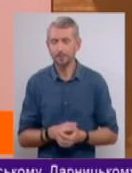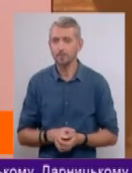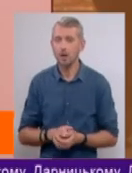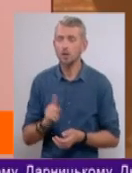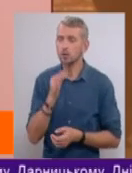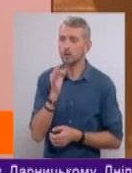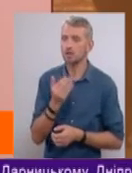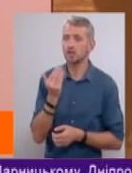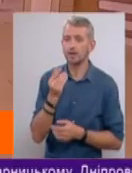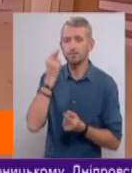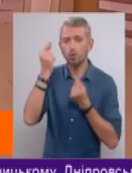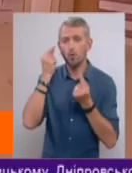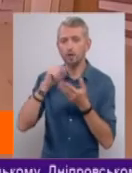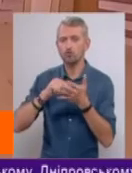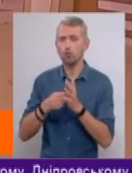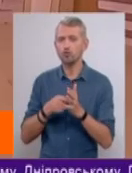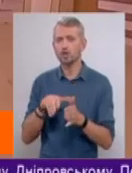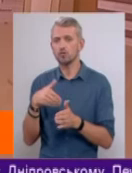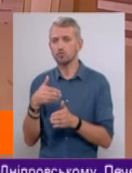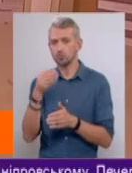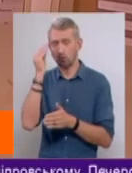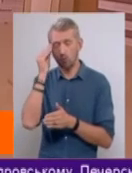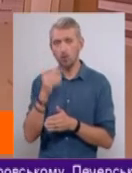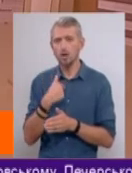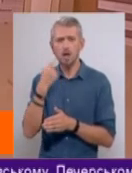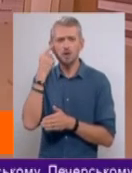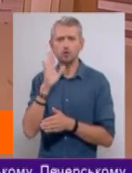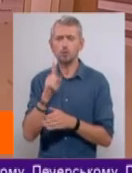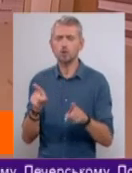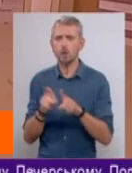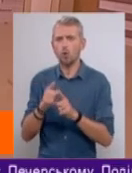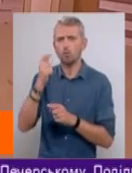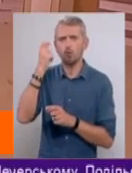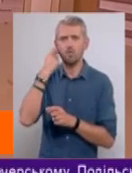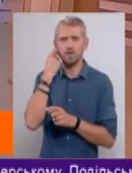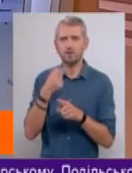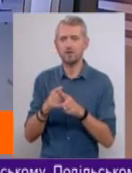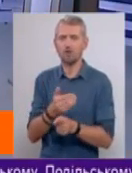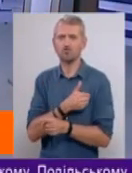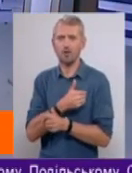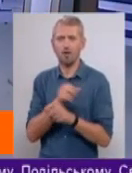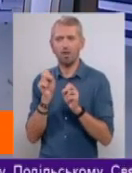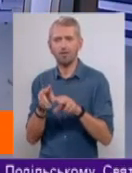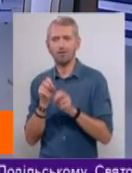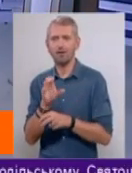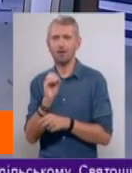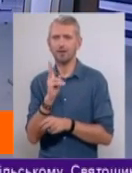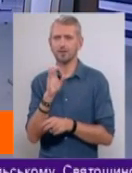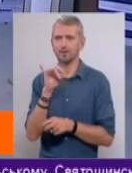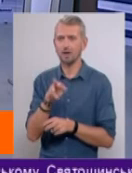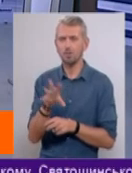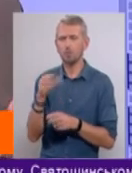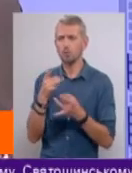Що скажете ви з психологічної точки зору? Тому що, дійсно, я не думаю, що в такому віці це жага до екстриму. Це, скоріше, просто таке змагання, хто